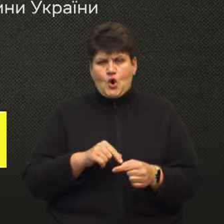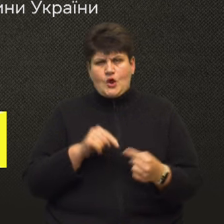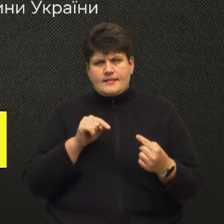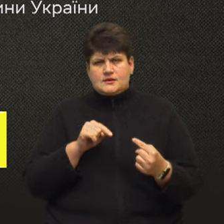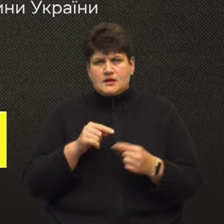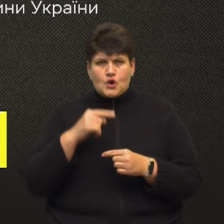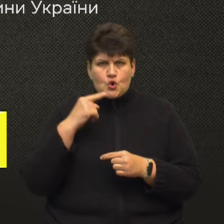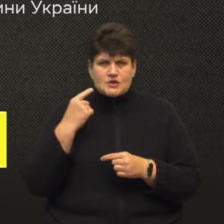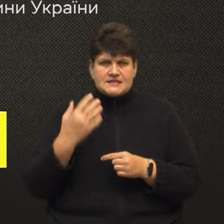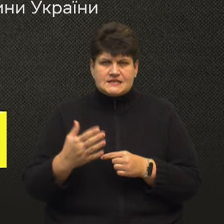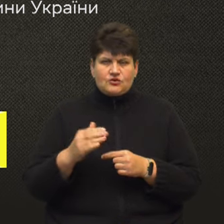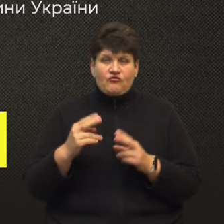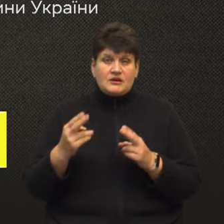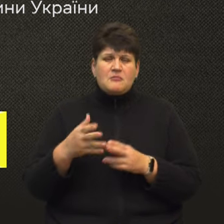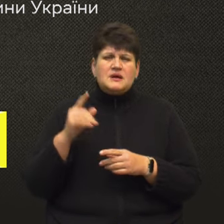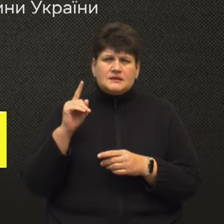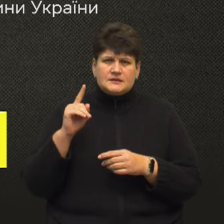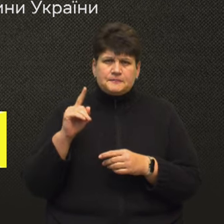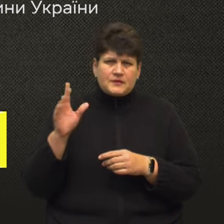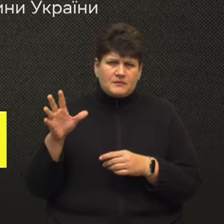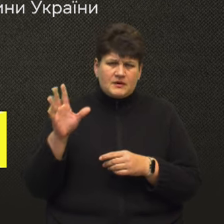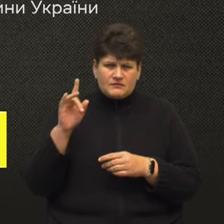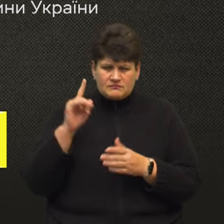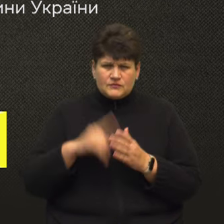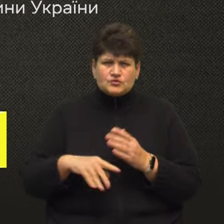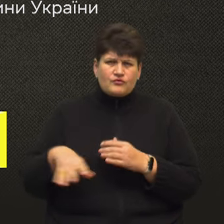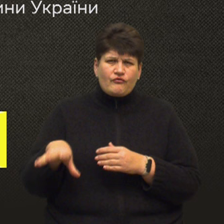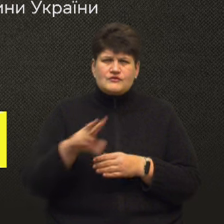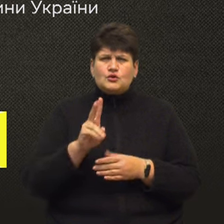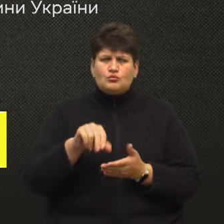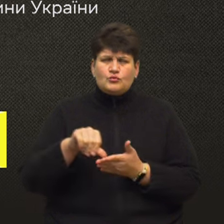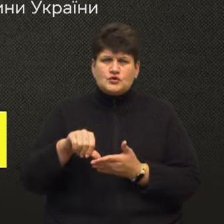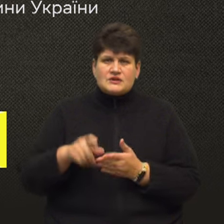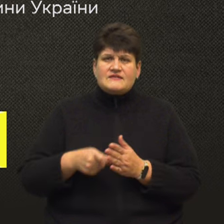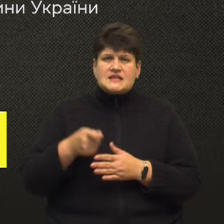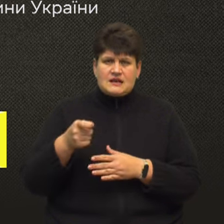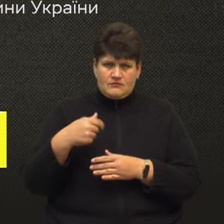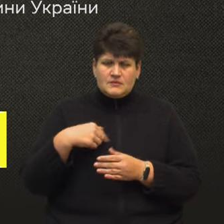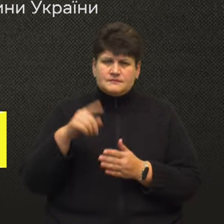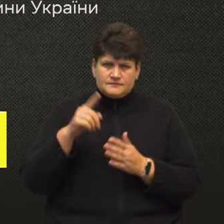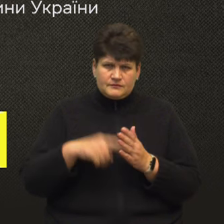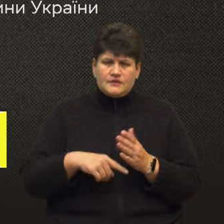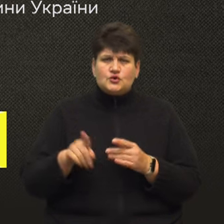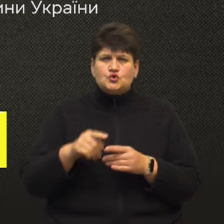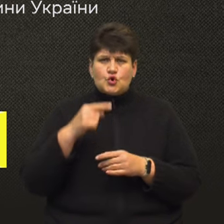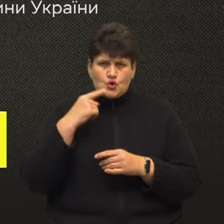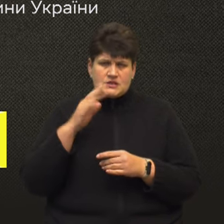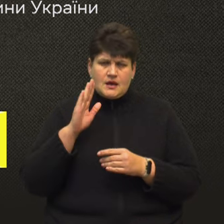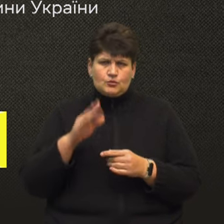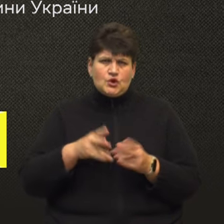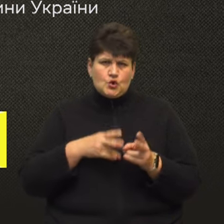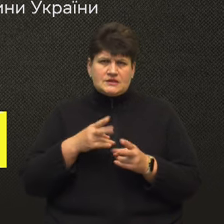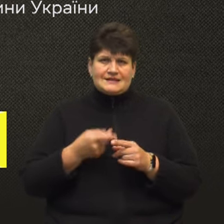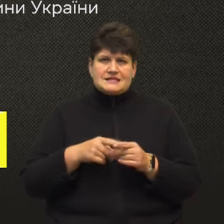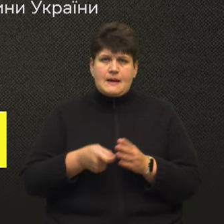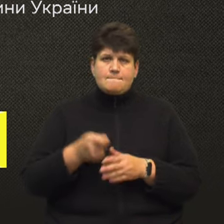ми майже впевнені, всі країни, які були присутні при оформленні цієї заявки, ми впевнені, що Росія буде оскаржувати це